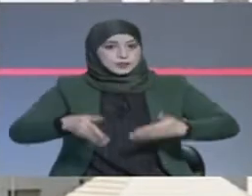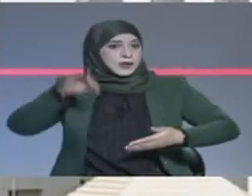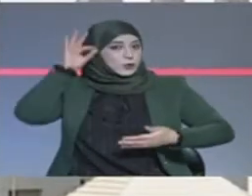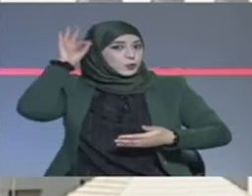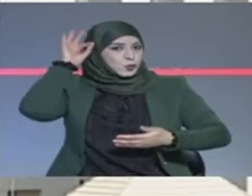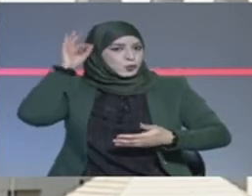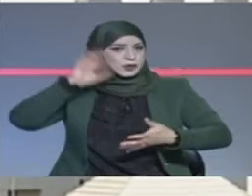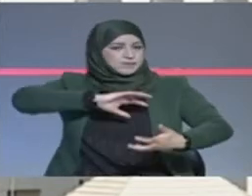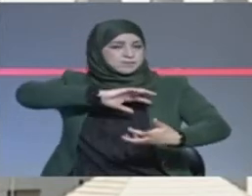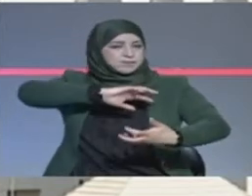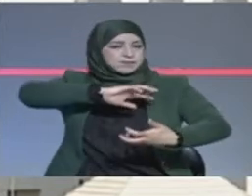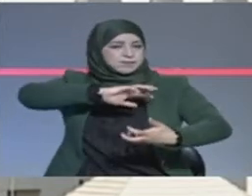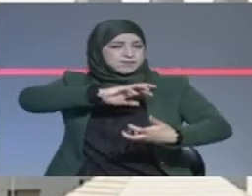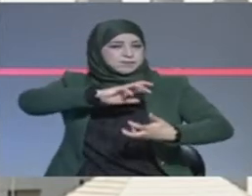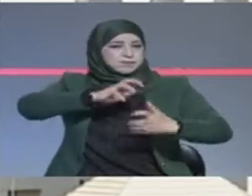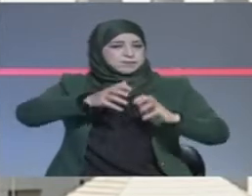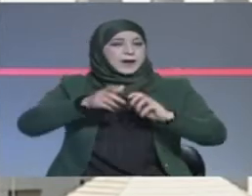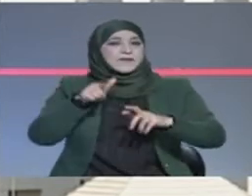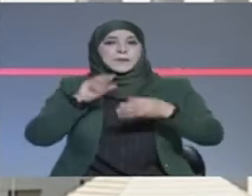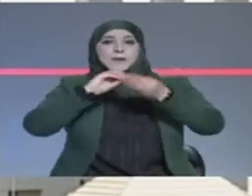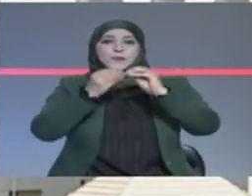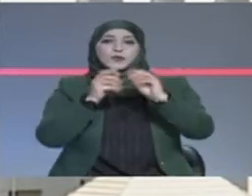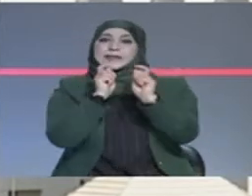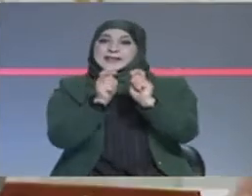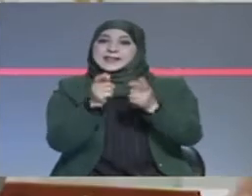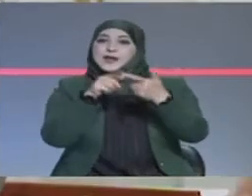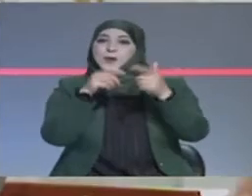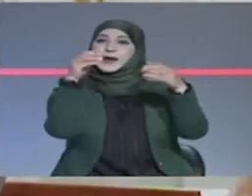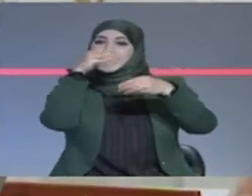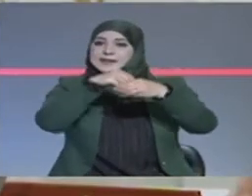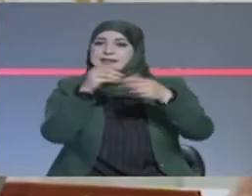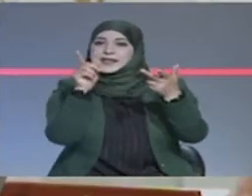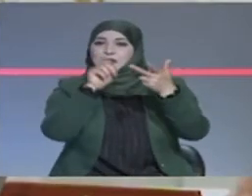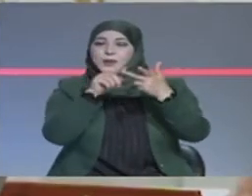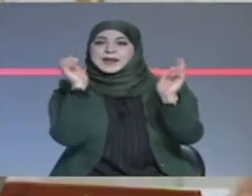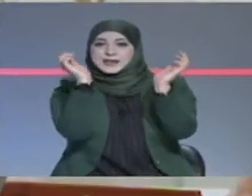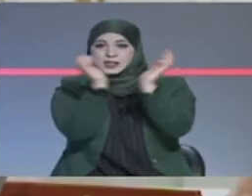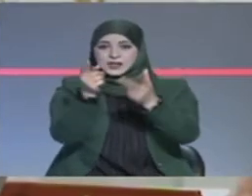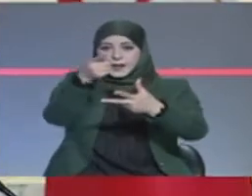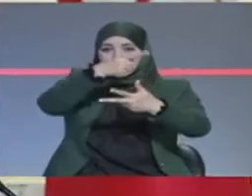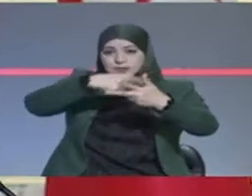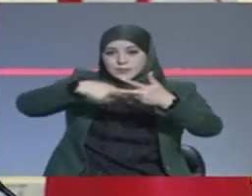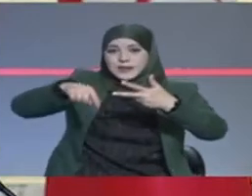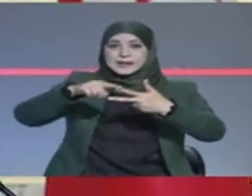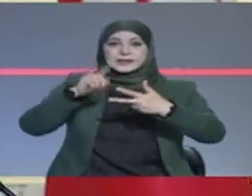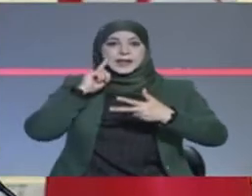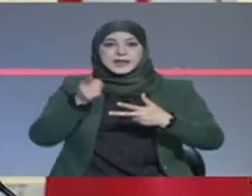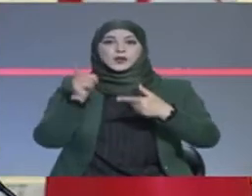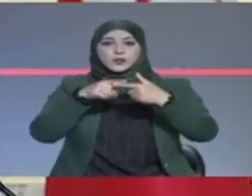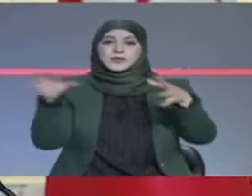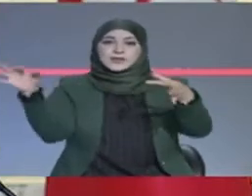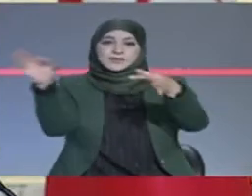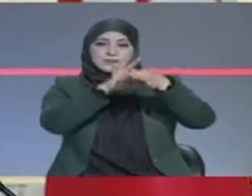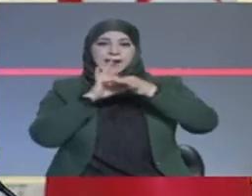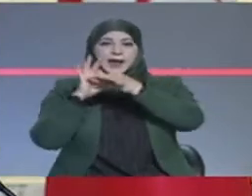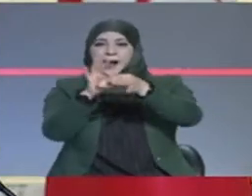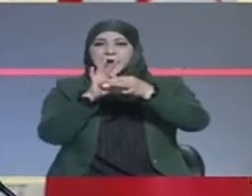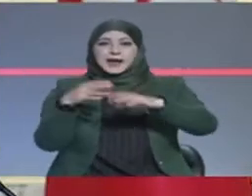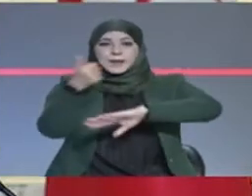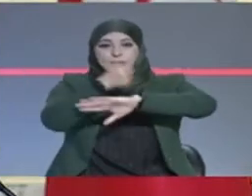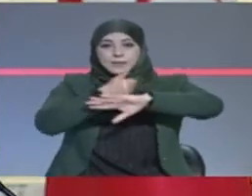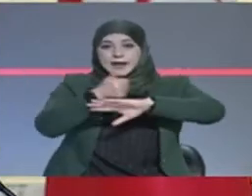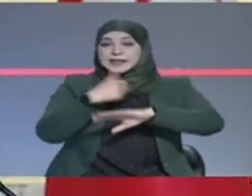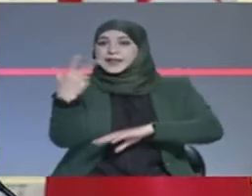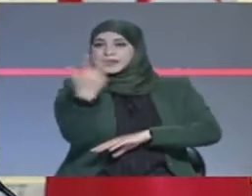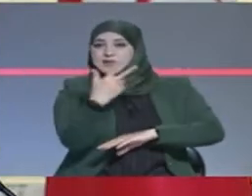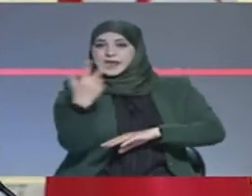مركبة تتداخل فيها الجوانب السياسية والاقتصادية والاجتماعية علاوة على أن مستوى العلاقة بين الرؤساء الثلاث وصل